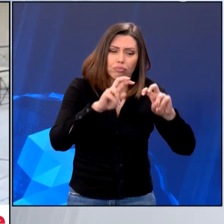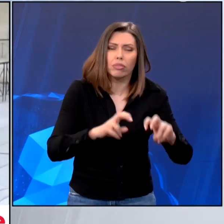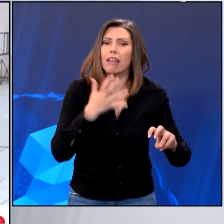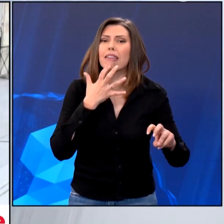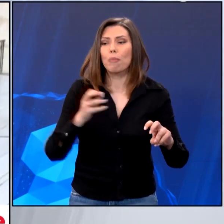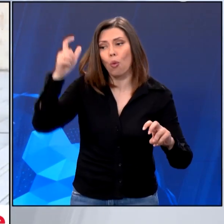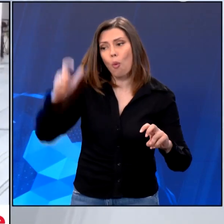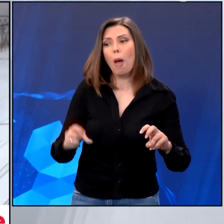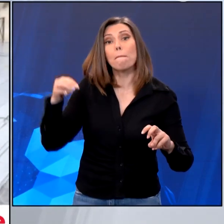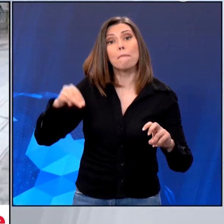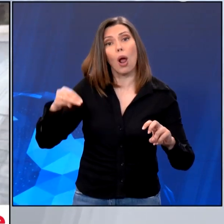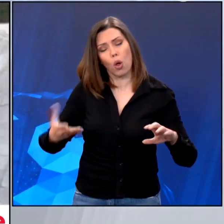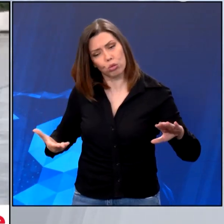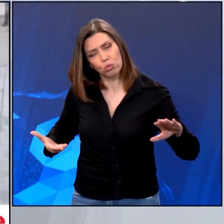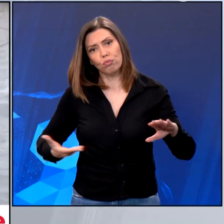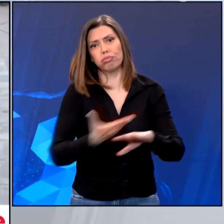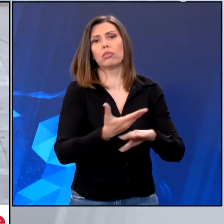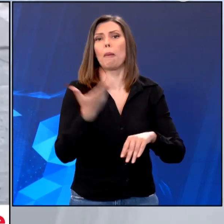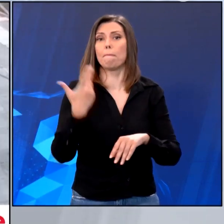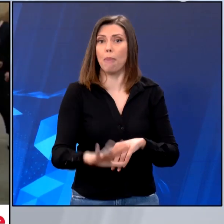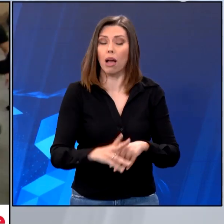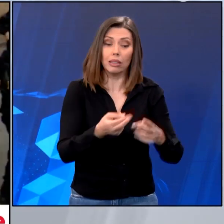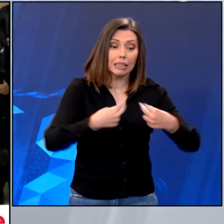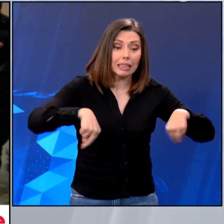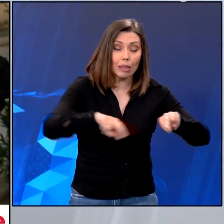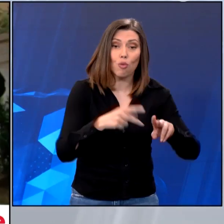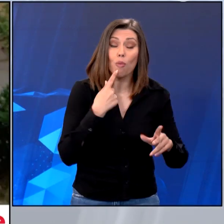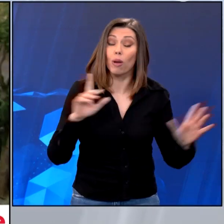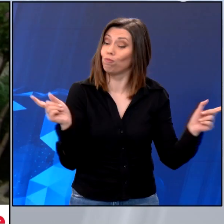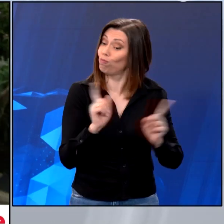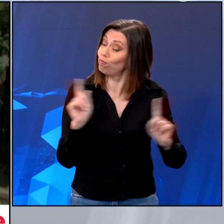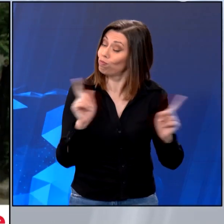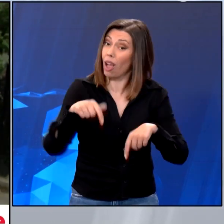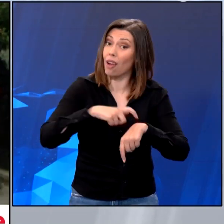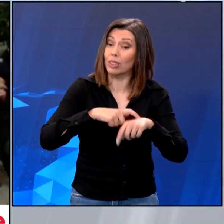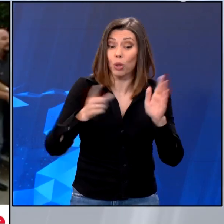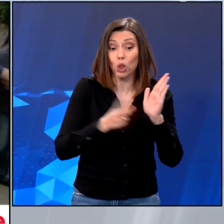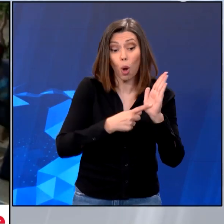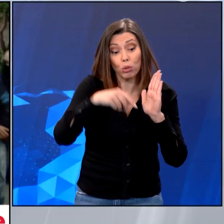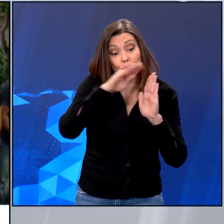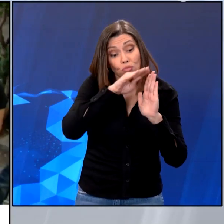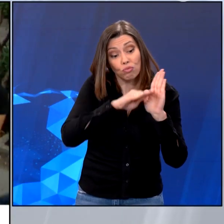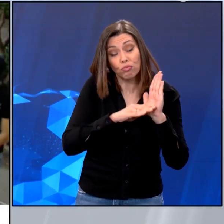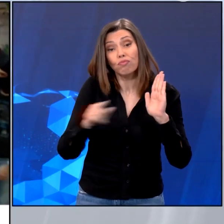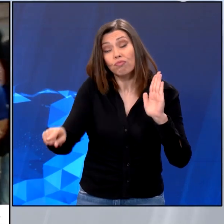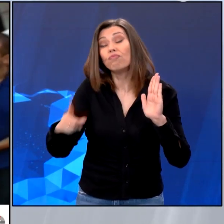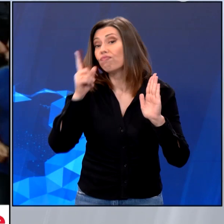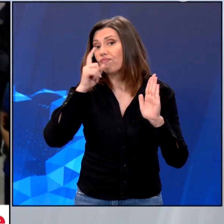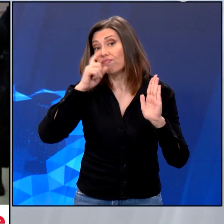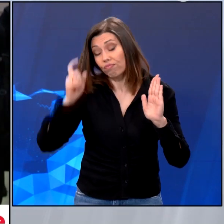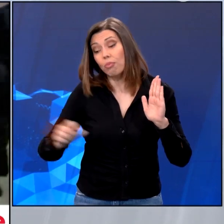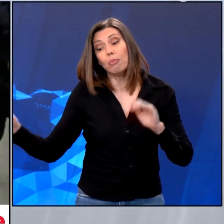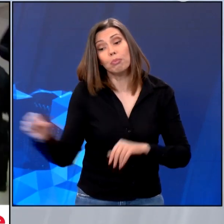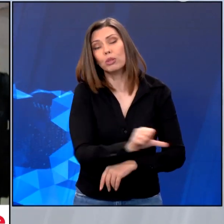κατά δικασθέντα επικεφαλής της Χρυσής Αυγής έκρινε πως δεν συντρέχουν οι προϋποθέσεις του νόμου ώστε να βρίσκεται εκτός φυλακής. Σύμφωνα με